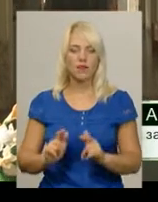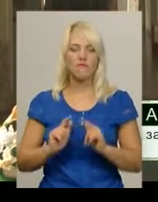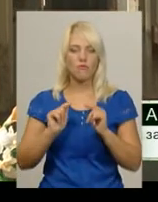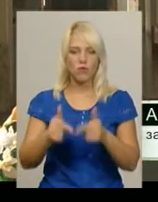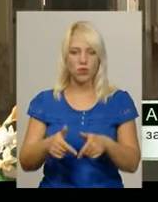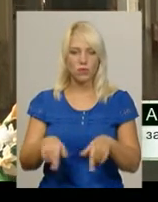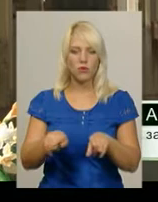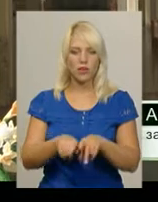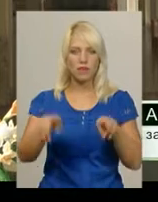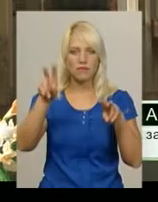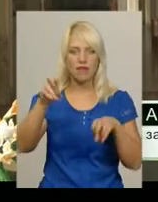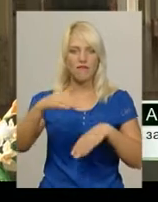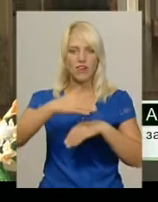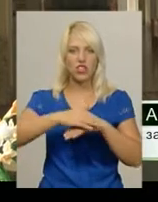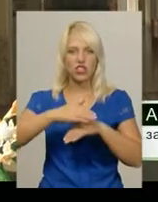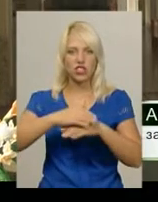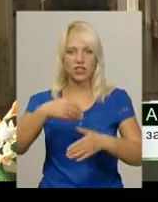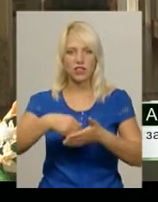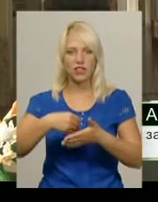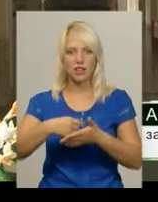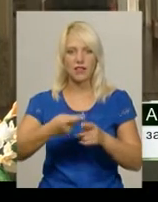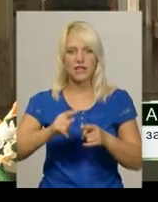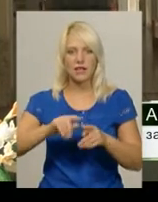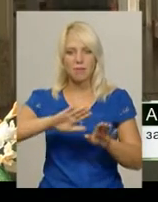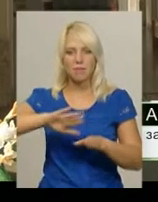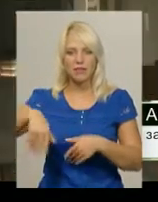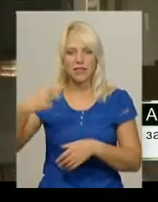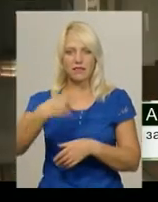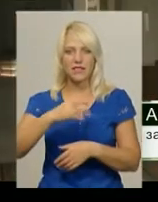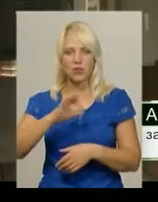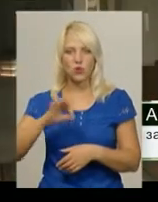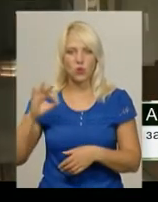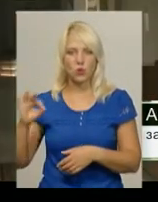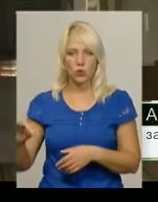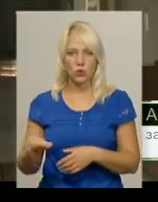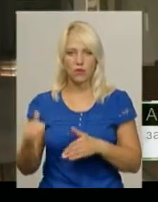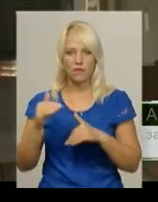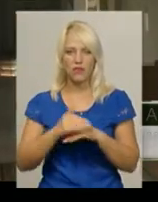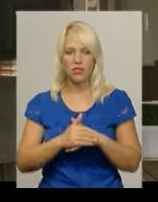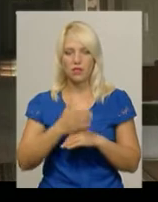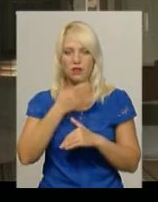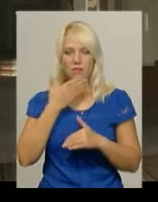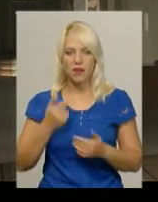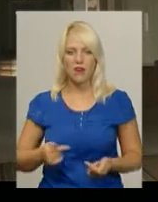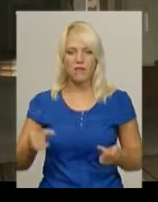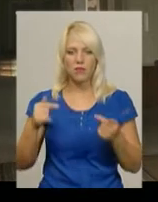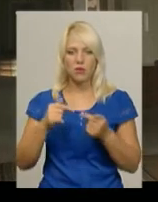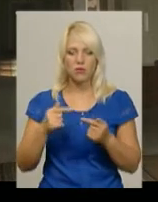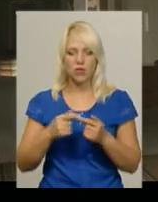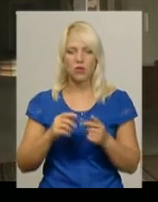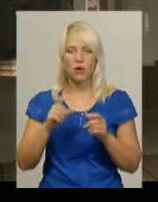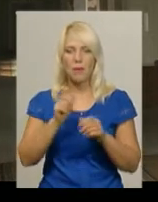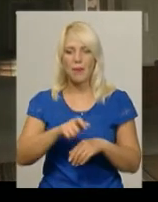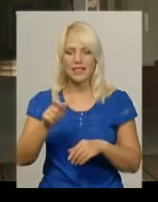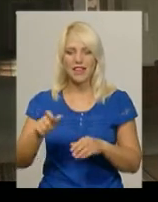званий вечірній тариф. Вечірній тариф – це після 20.00. Вечері немає відповідного пасажиропотоку для